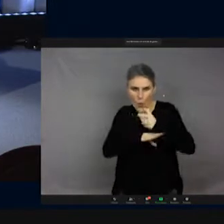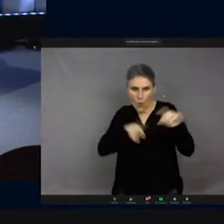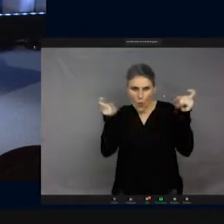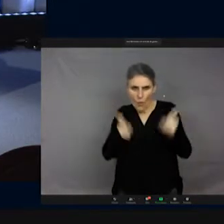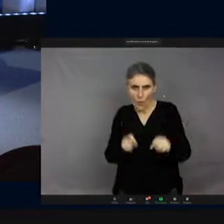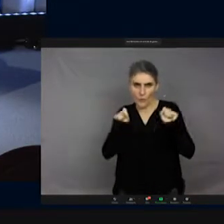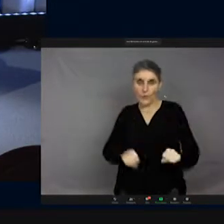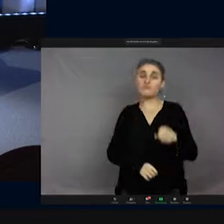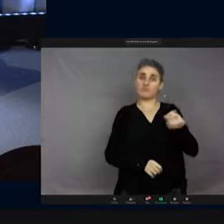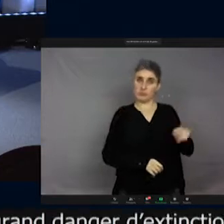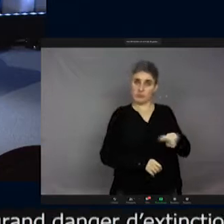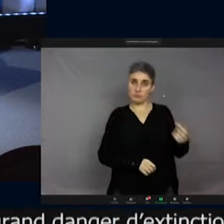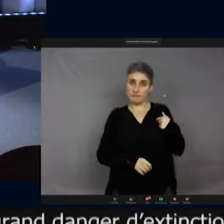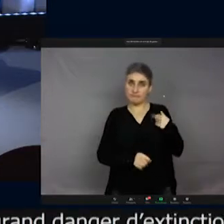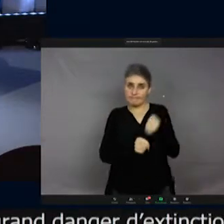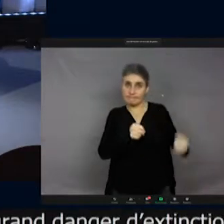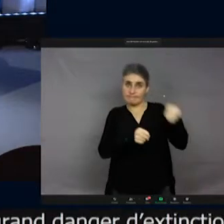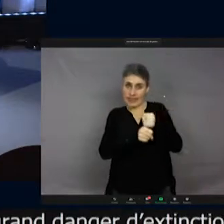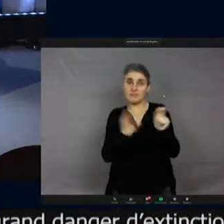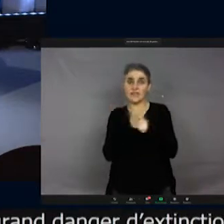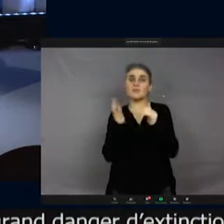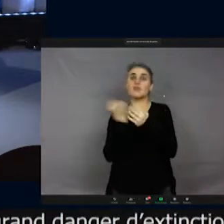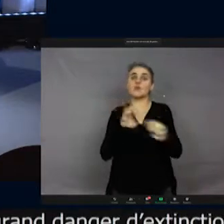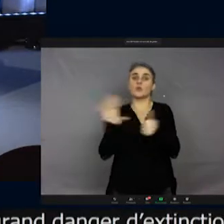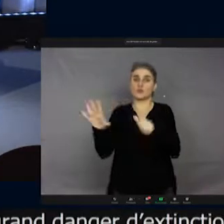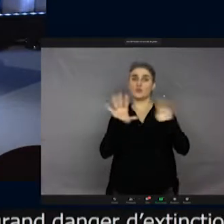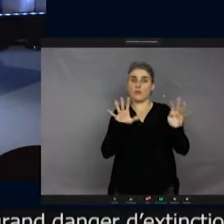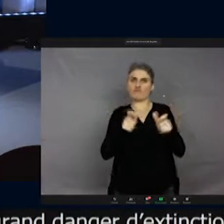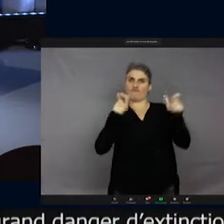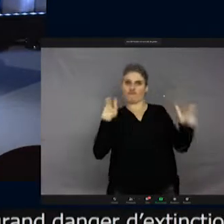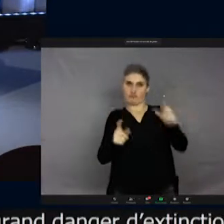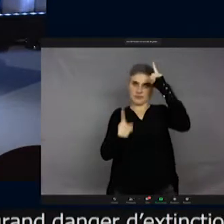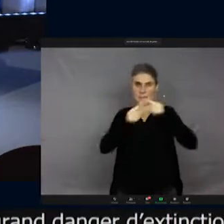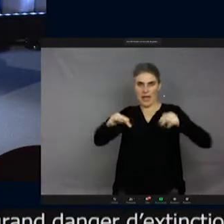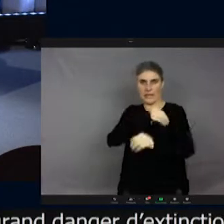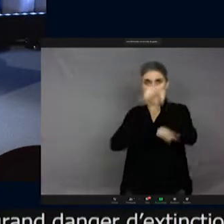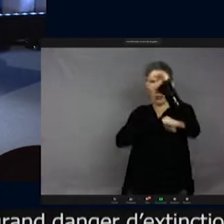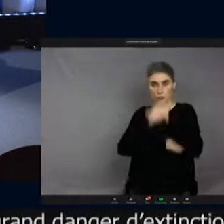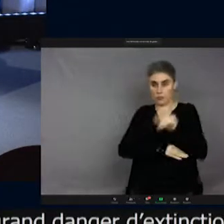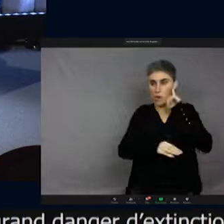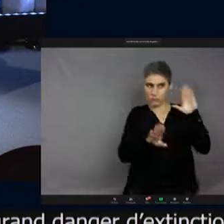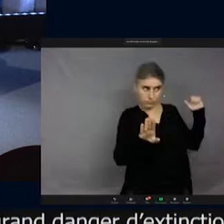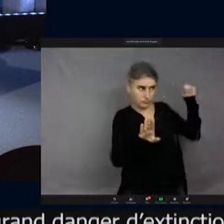très bien'était déjà la création de l'OPI, c'est un peu pour ça que l'OPI s'est créé en 69, et puis c'est vrai que ça n'a fait que s'accentuer. Alors vous